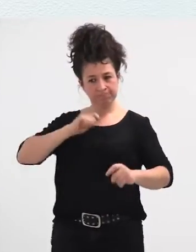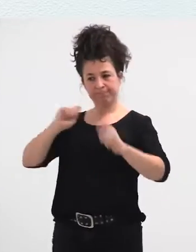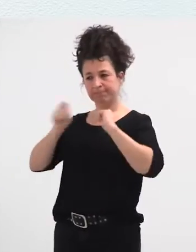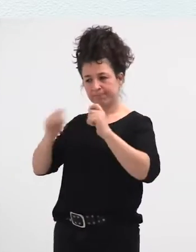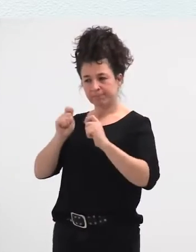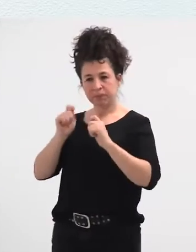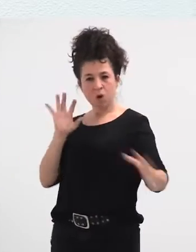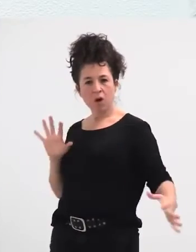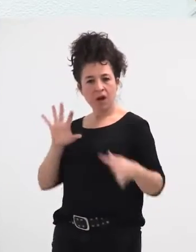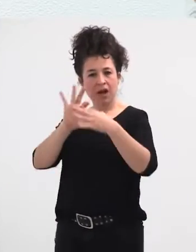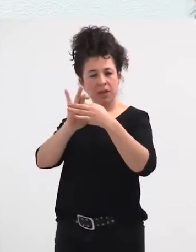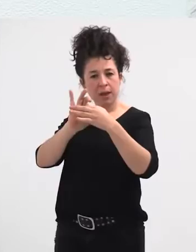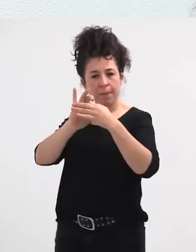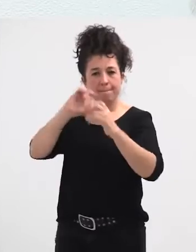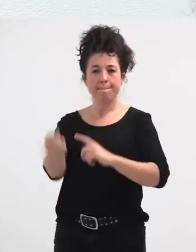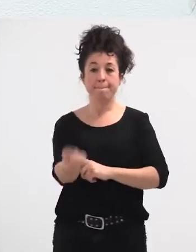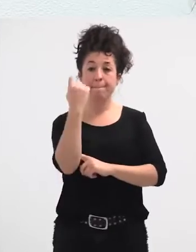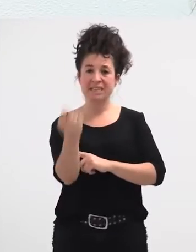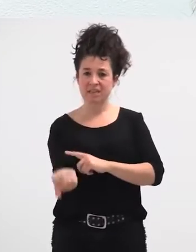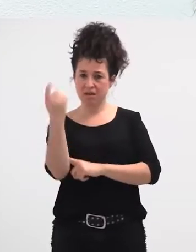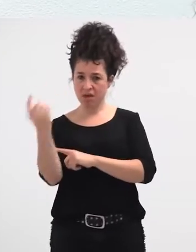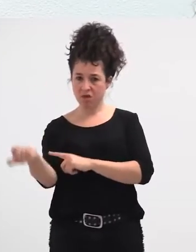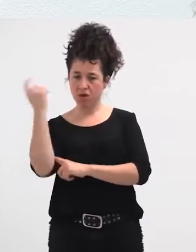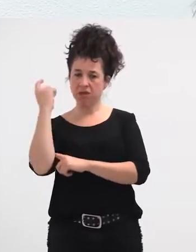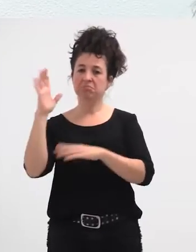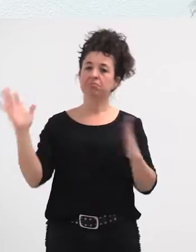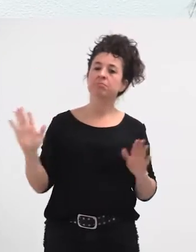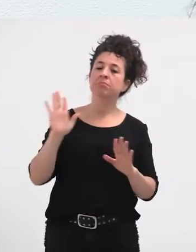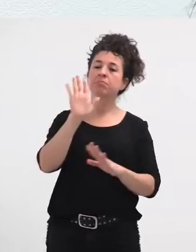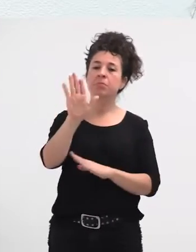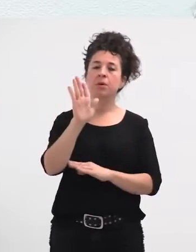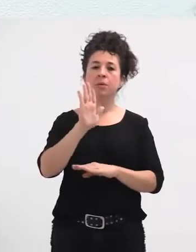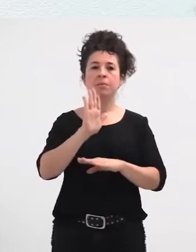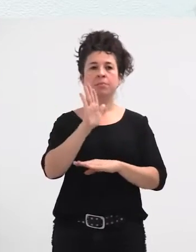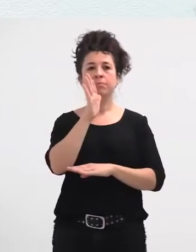pixka arrantzaleekin, ez? arrantzaleek, arrantzaleen zaz, bueno, bada, ez?